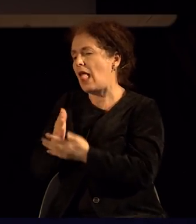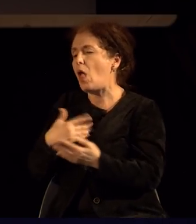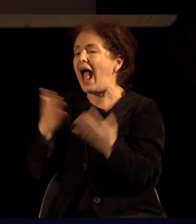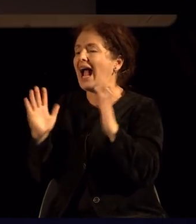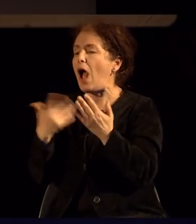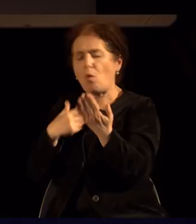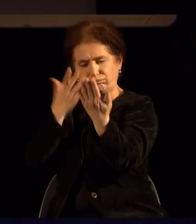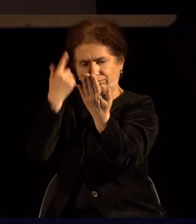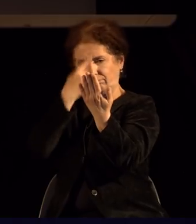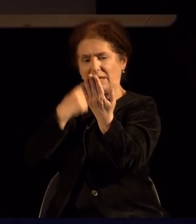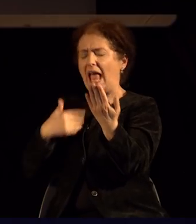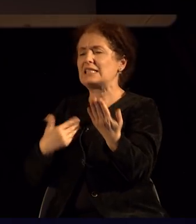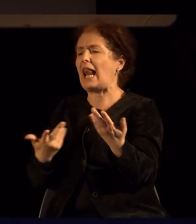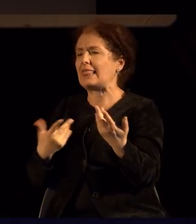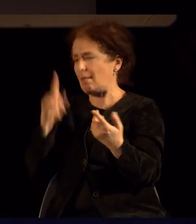изгледаме